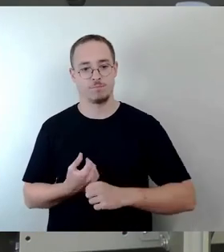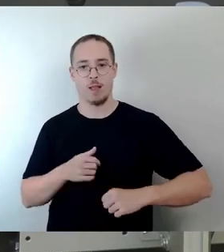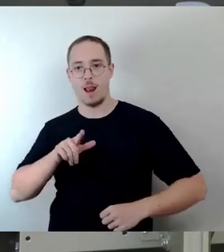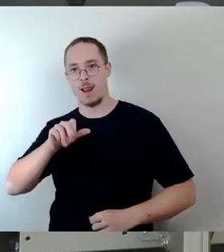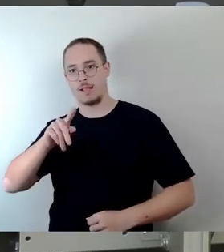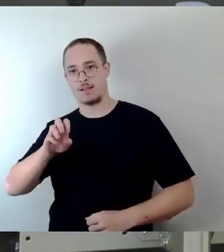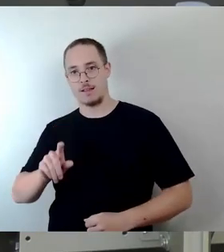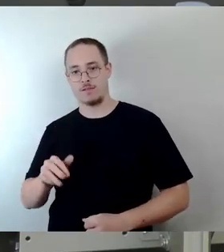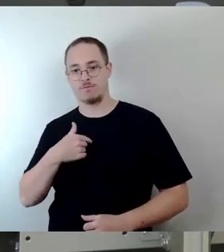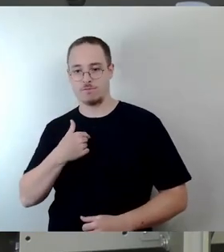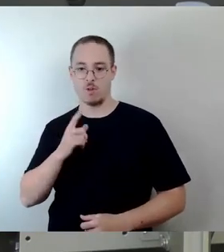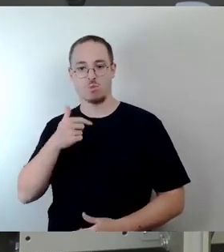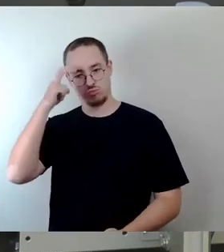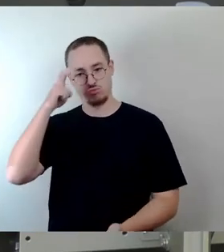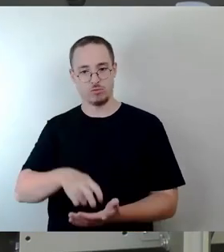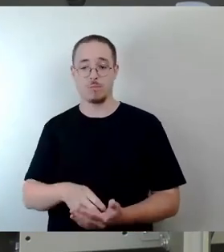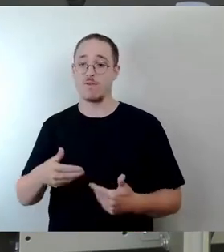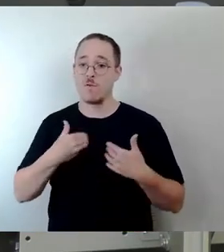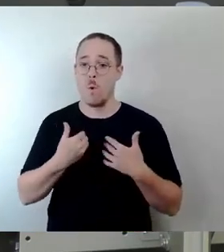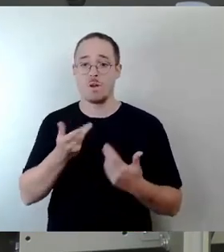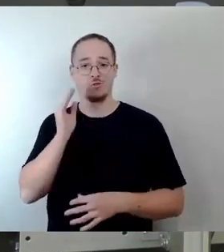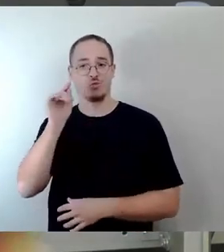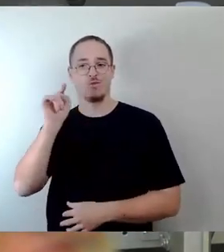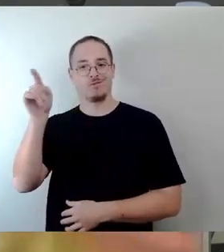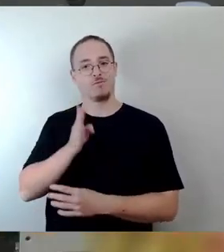zukünftige kulturelle Besuche in der Robotronkantine.